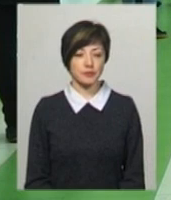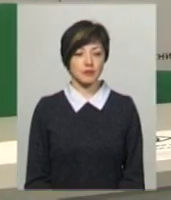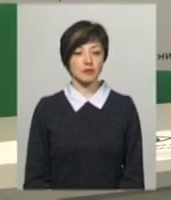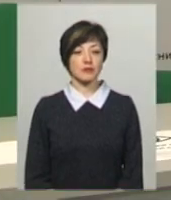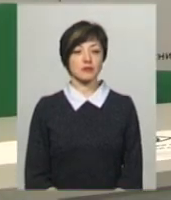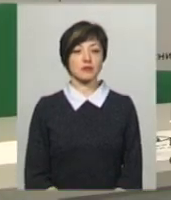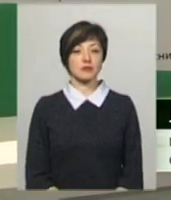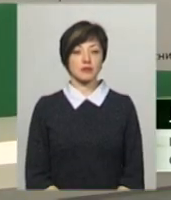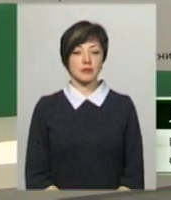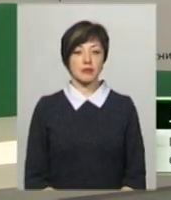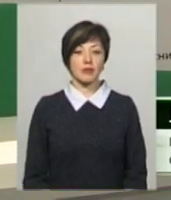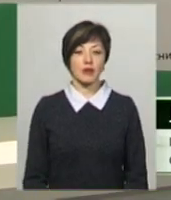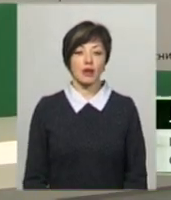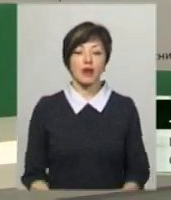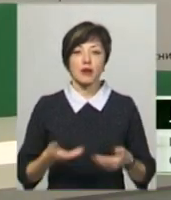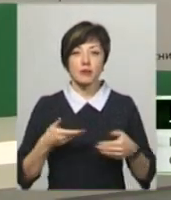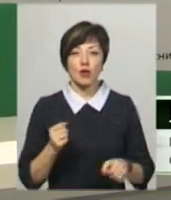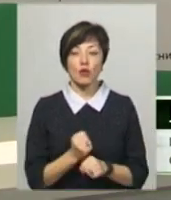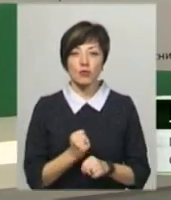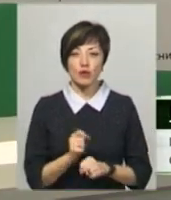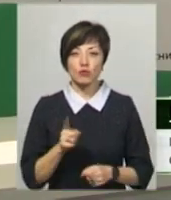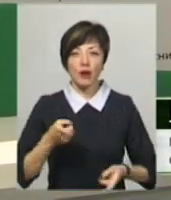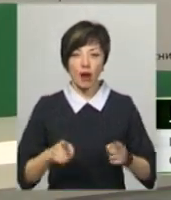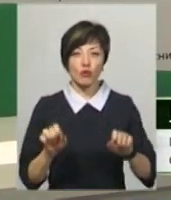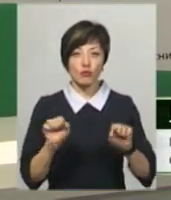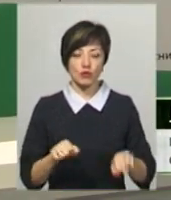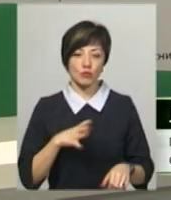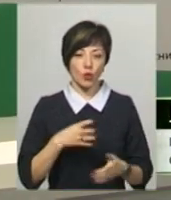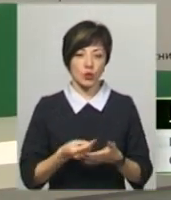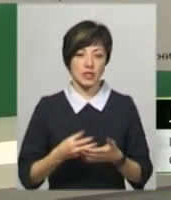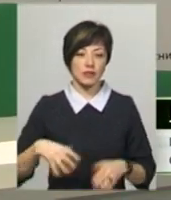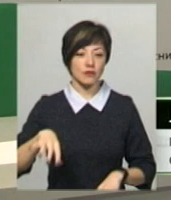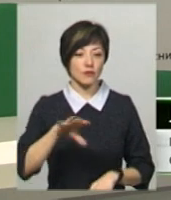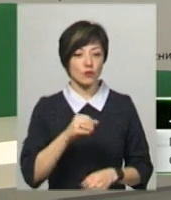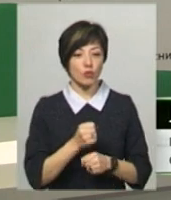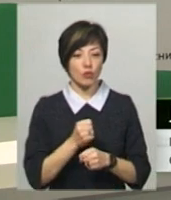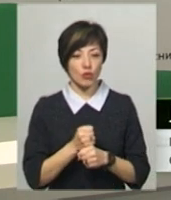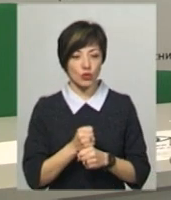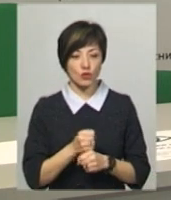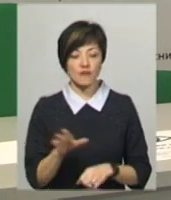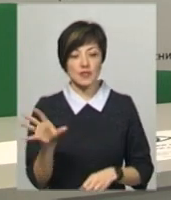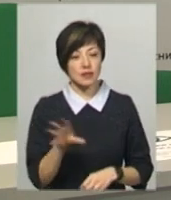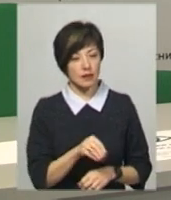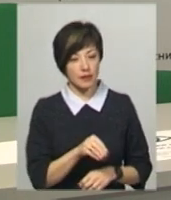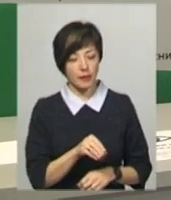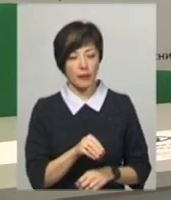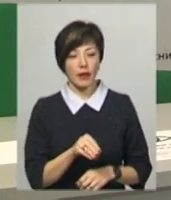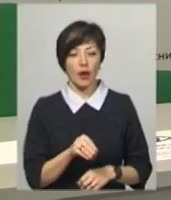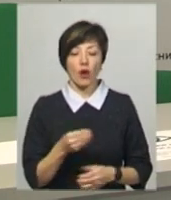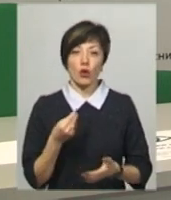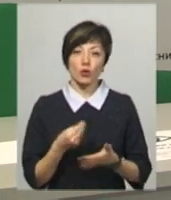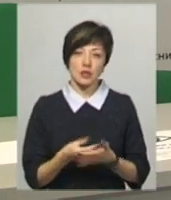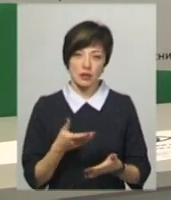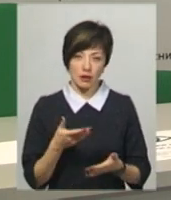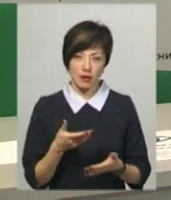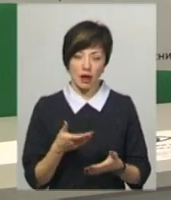Ми її робили для того, щоб реально можна було обцінити роботу всіх. Йде оцінка